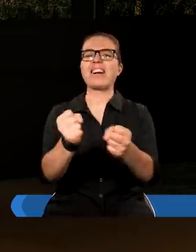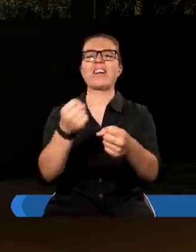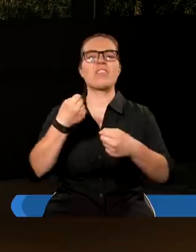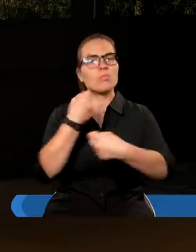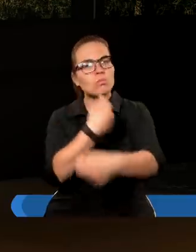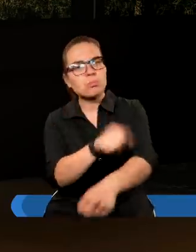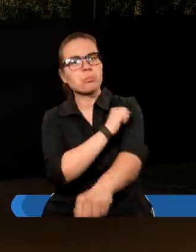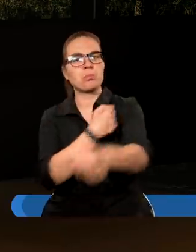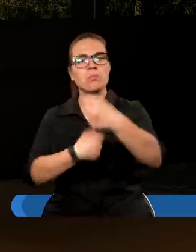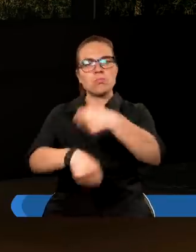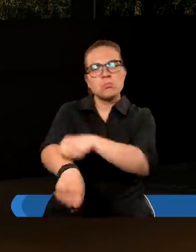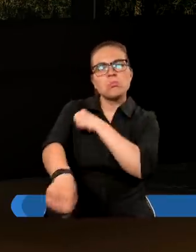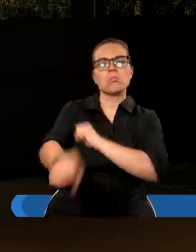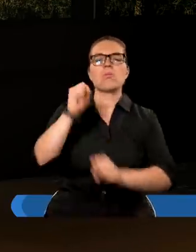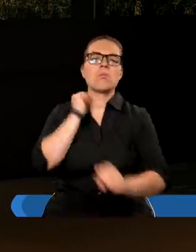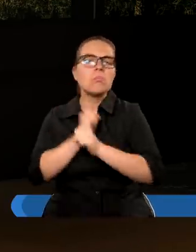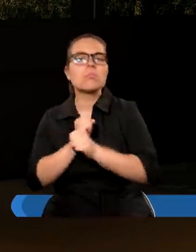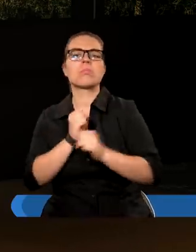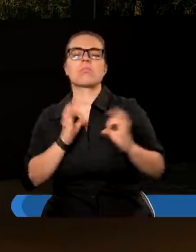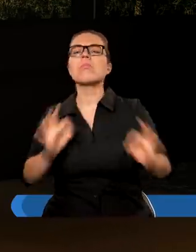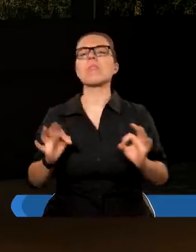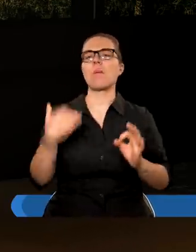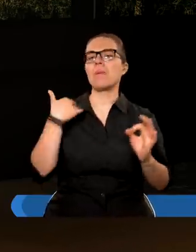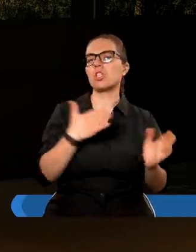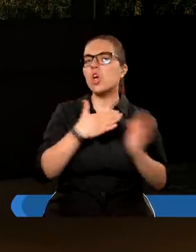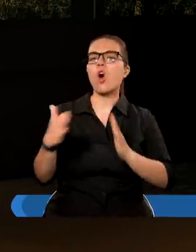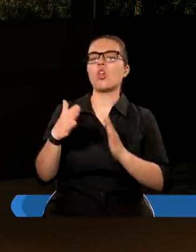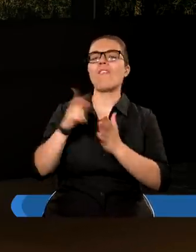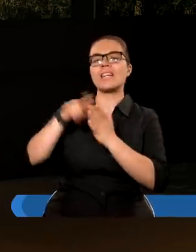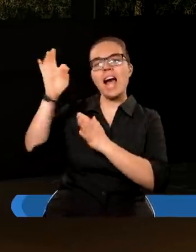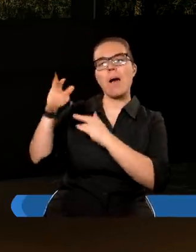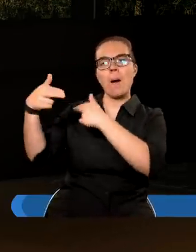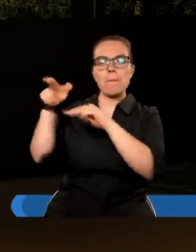powtórne przyjście, czekali na te czasy końca, czekali na powrót Chrystusa.